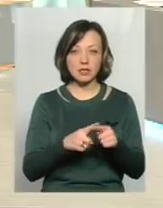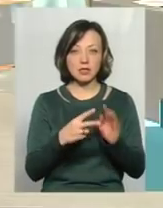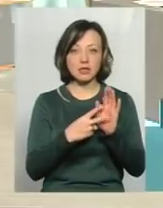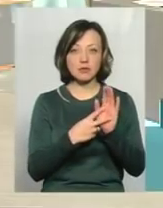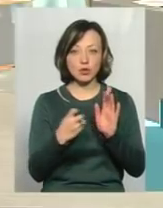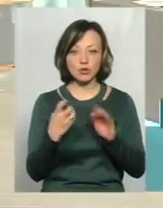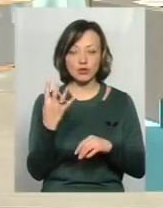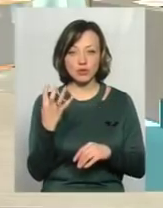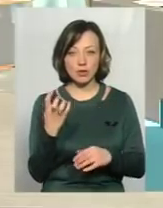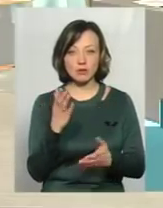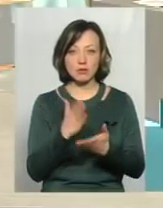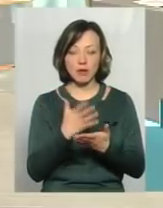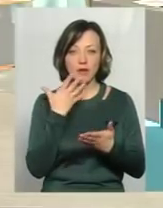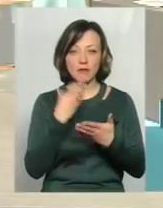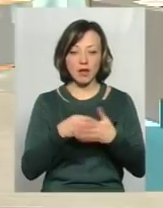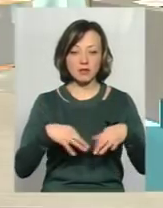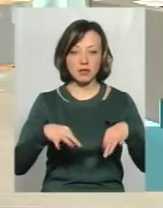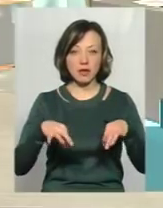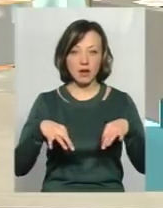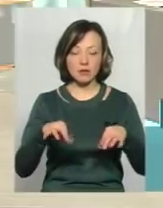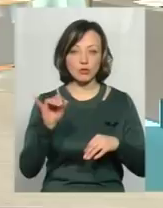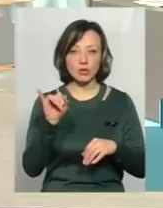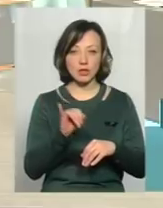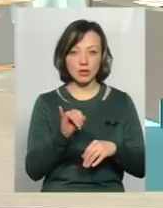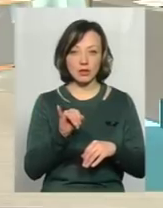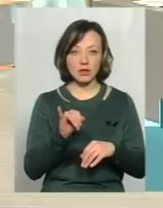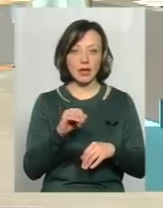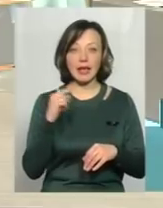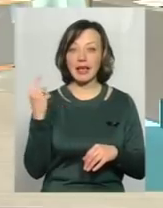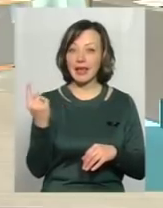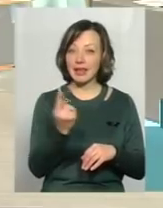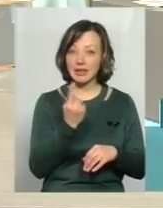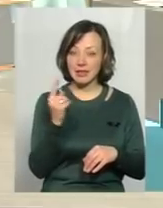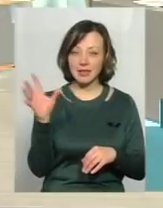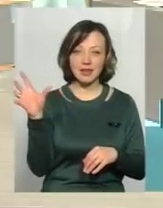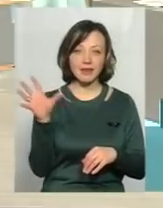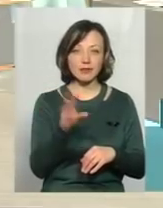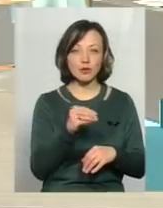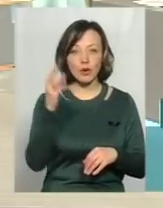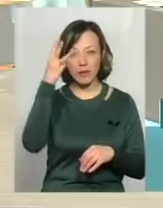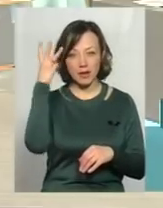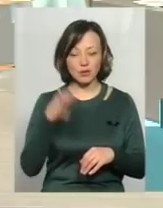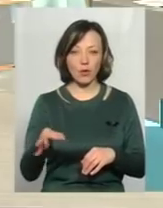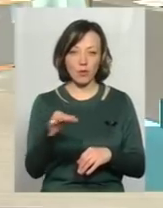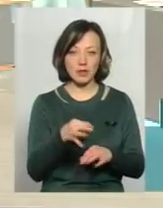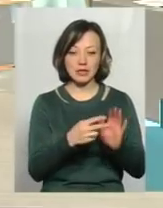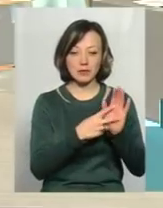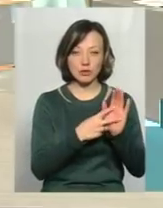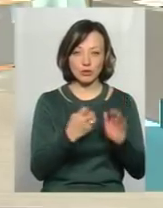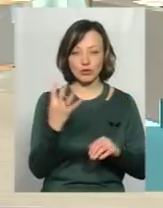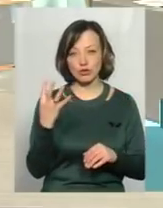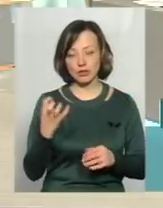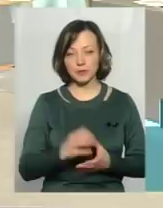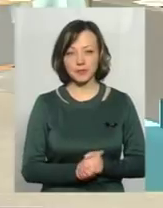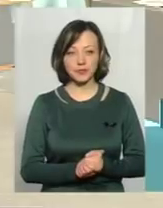-400, яка має власні транспортні засоби і орендують. Єдина, на весь Хмельницький, легальна. Хмельницьку область, як служба таксі,